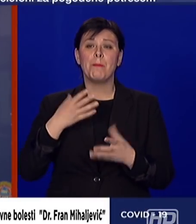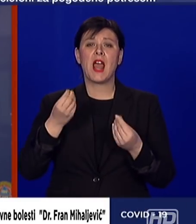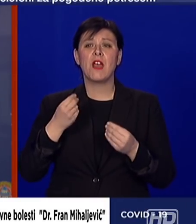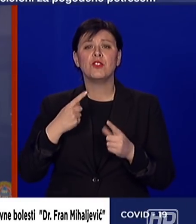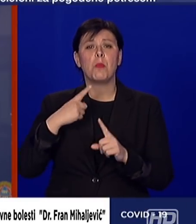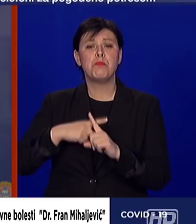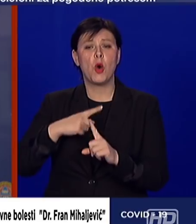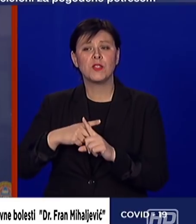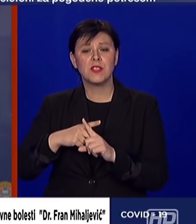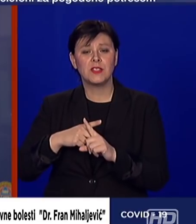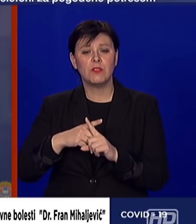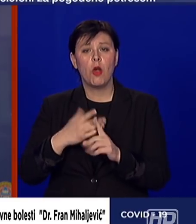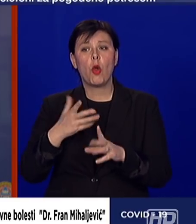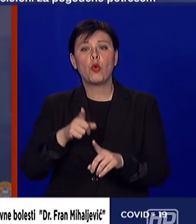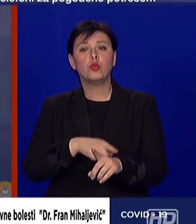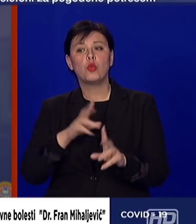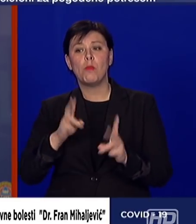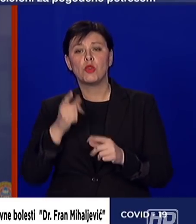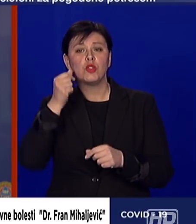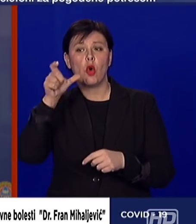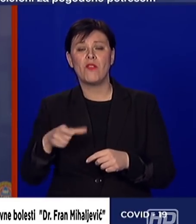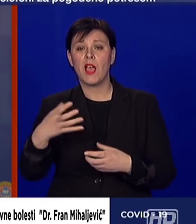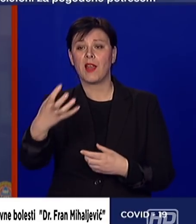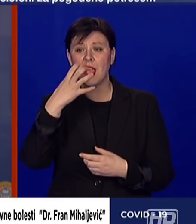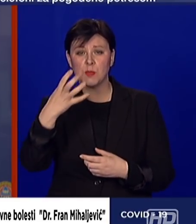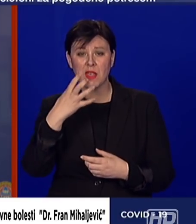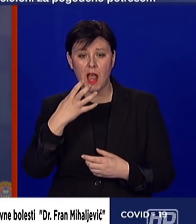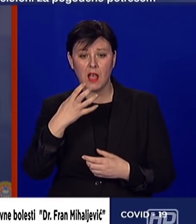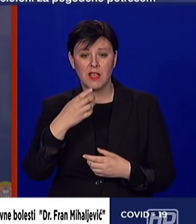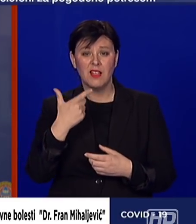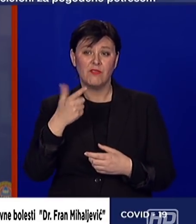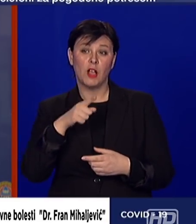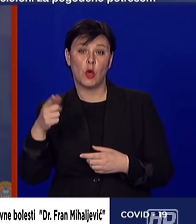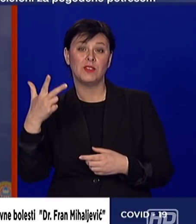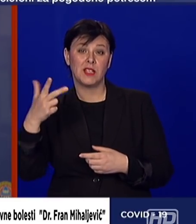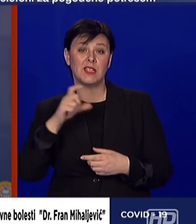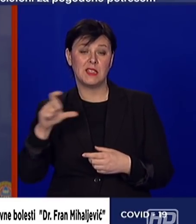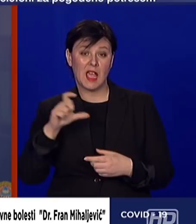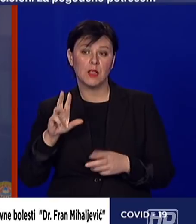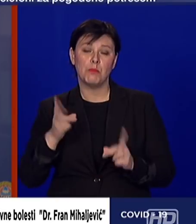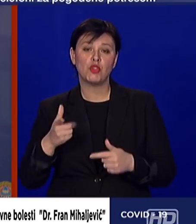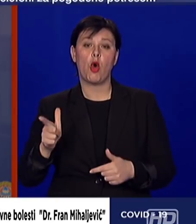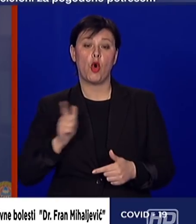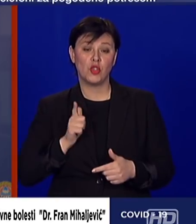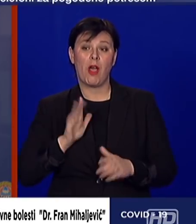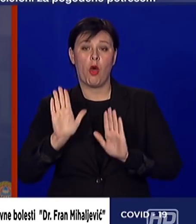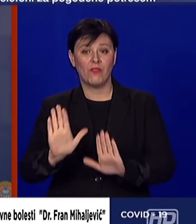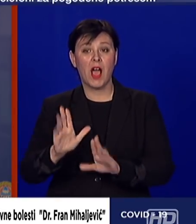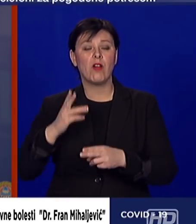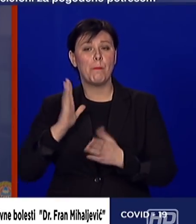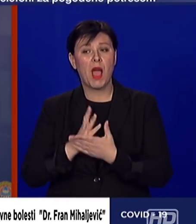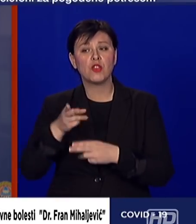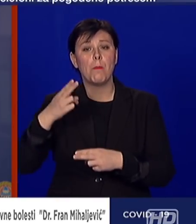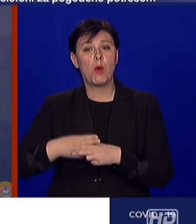nekakav duljinu trajanja na respiratoru. Dakle, negdje 2 do 3 tjedna se ipak može očekivati za ovakve bolesnike prema